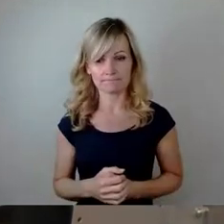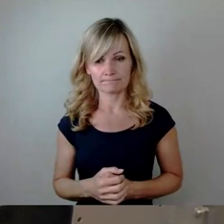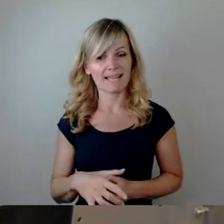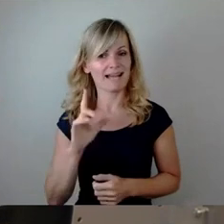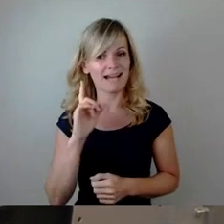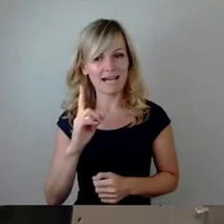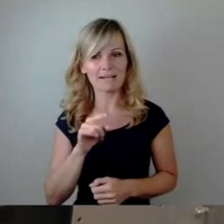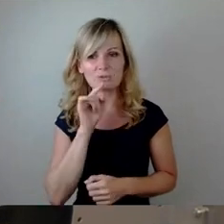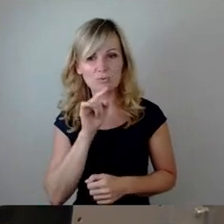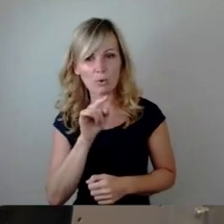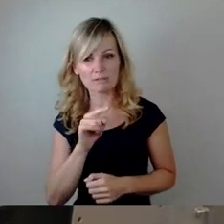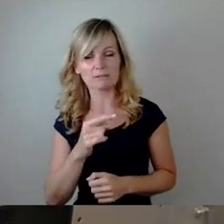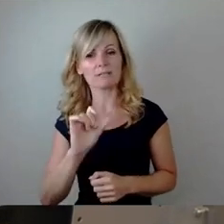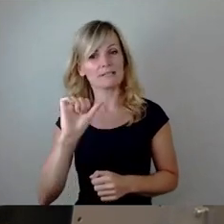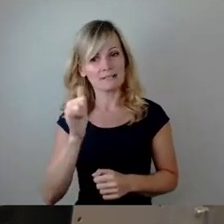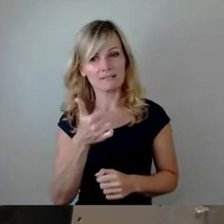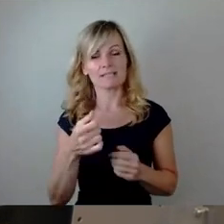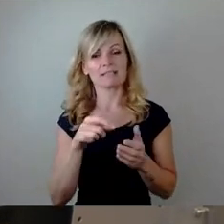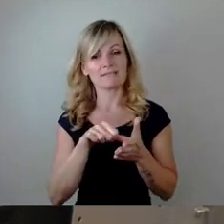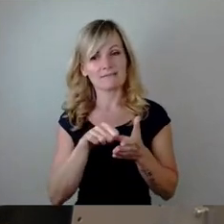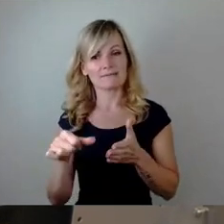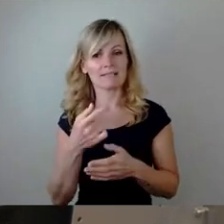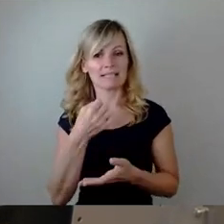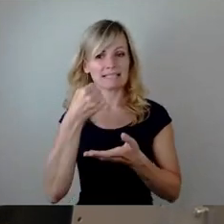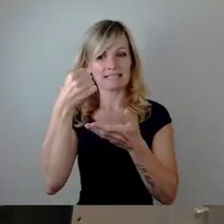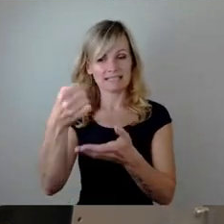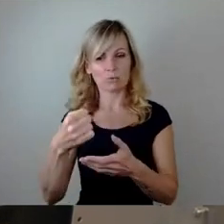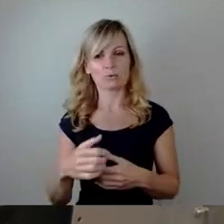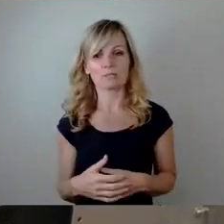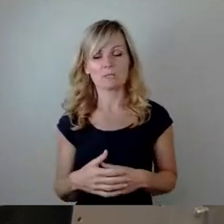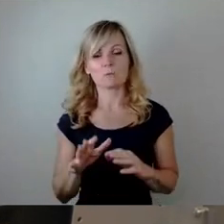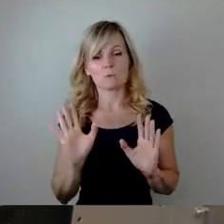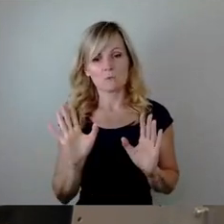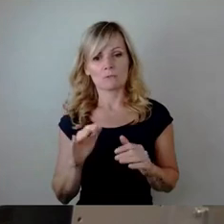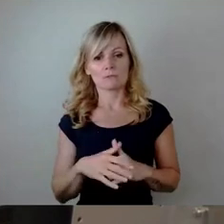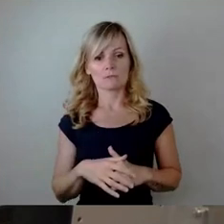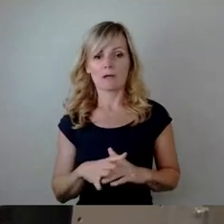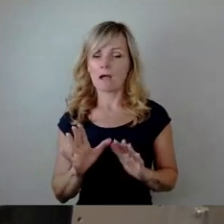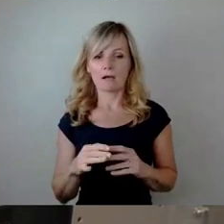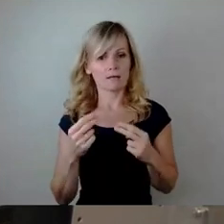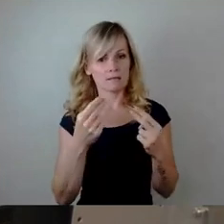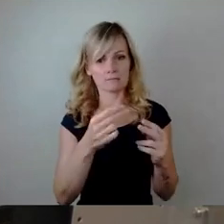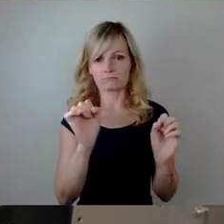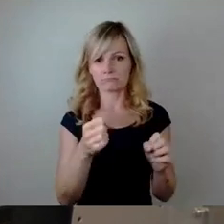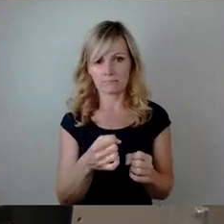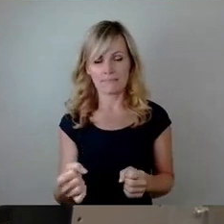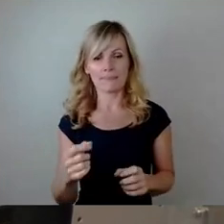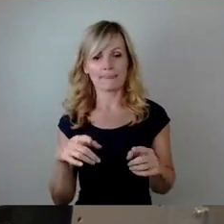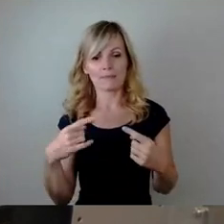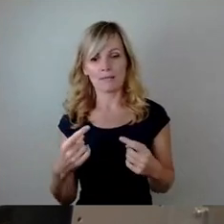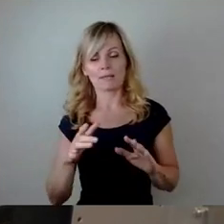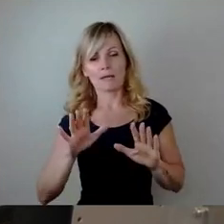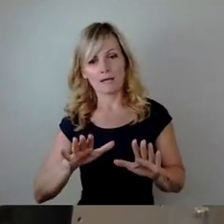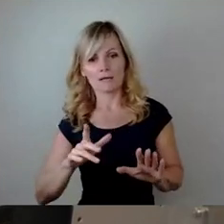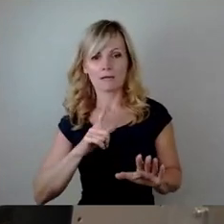dort bei der Refinanzierung einen eher schmalen Fuß und stellt sich dann mit diesem auch noch auf die eh schon lange Leitung. Das heißt, die Kommunen